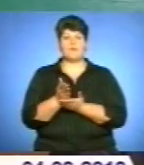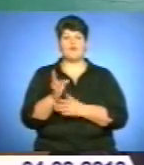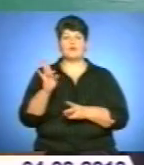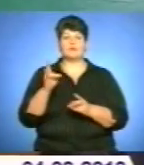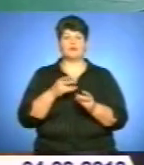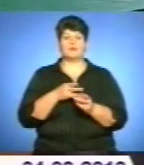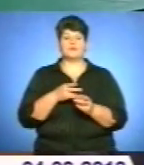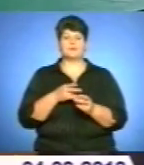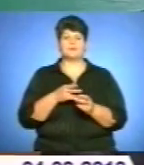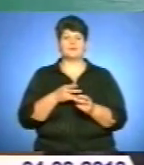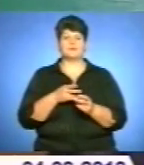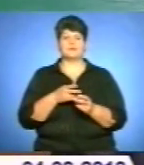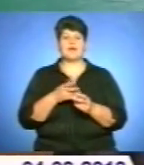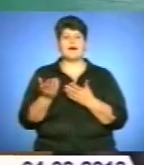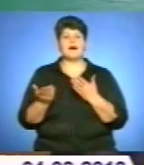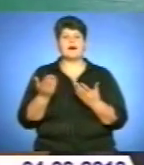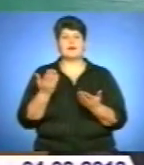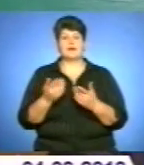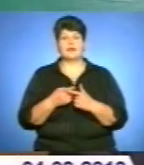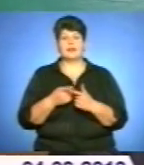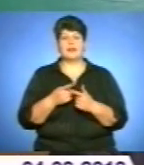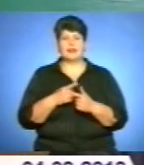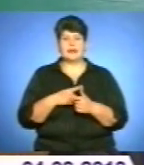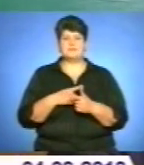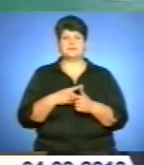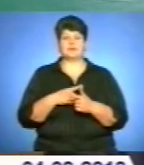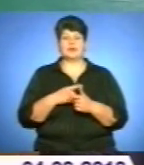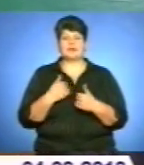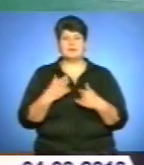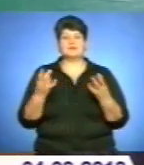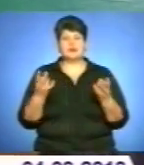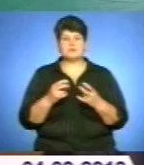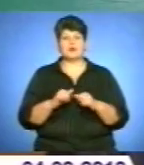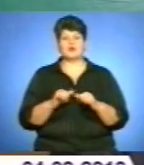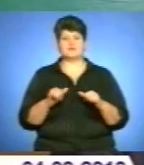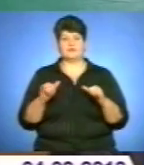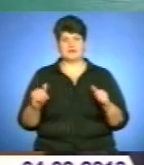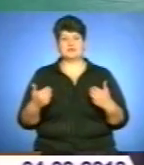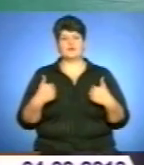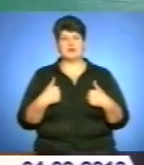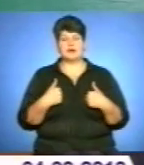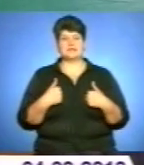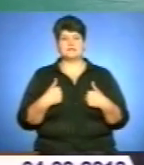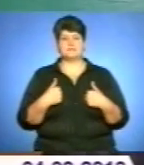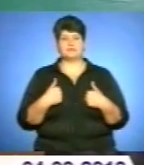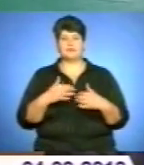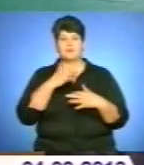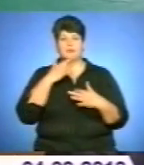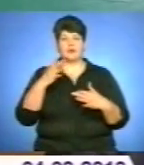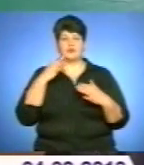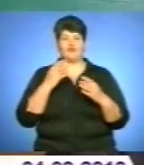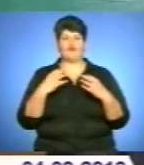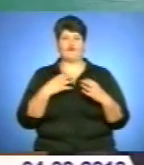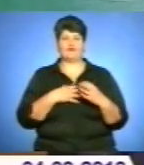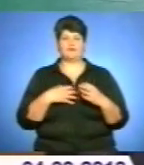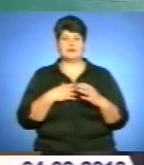тому руслі. Але, звичайно, що нам треба розвиватися. У набагато великі досить плани.